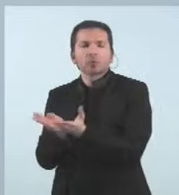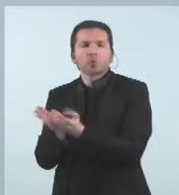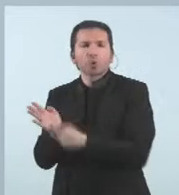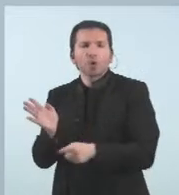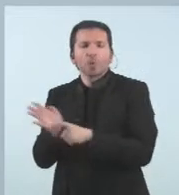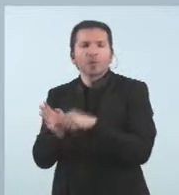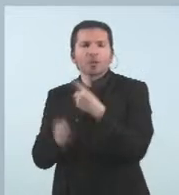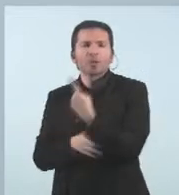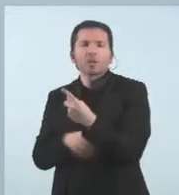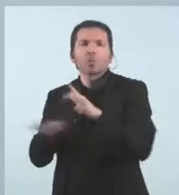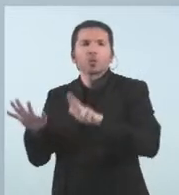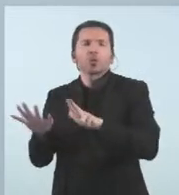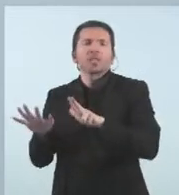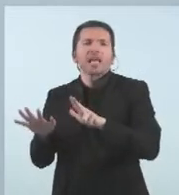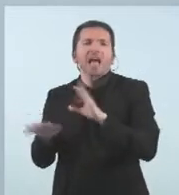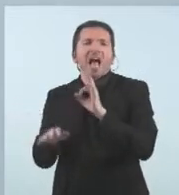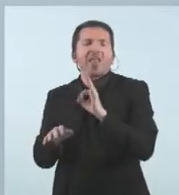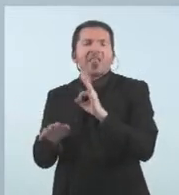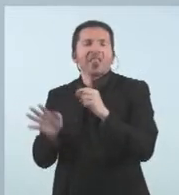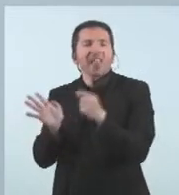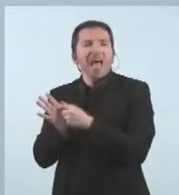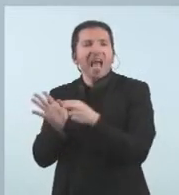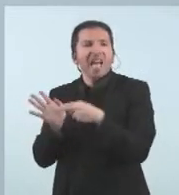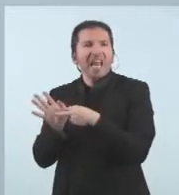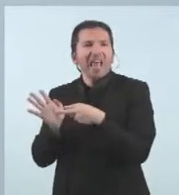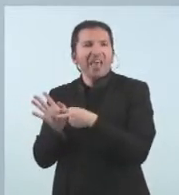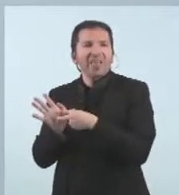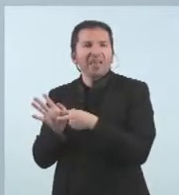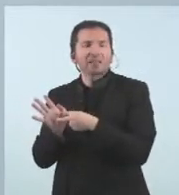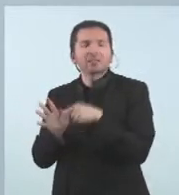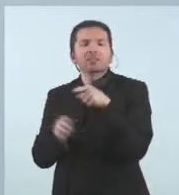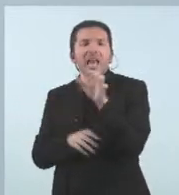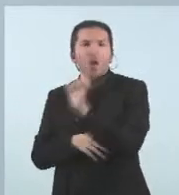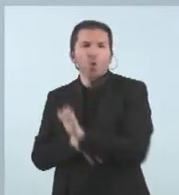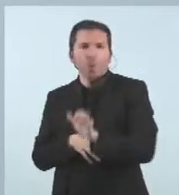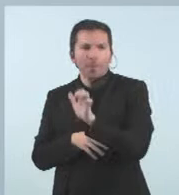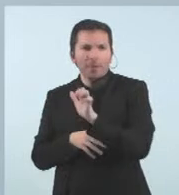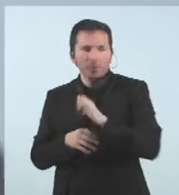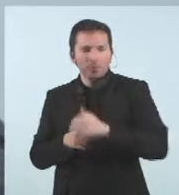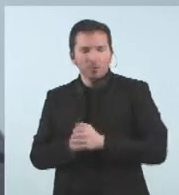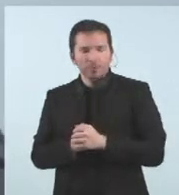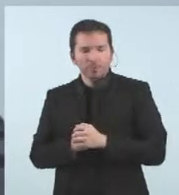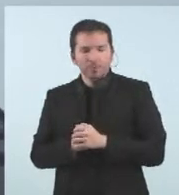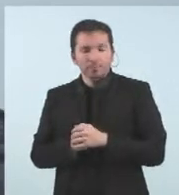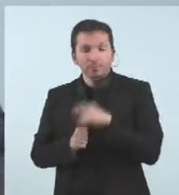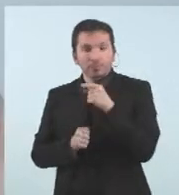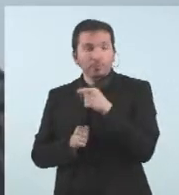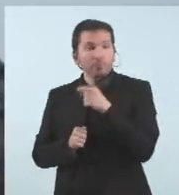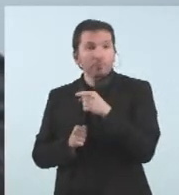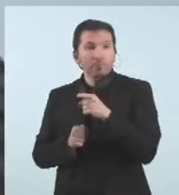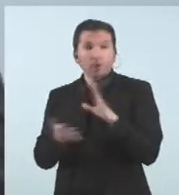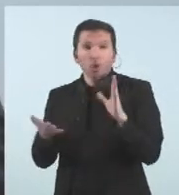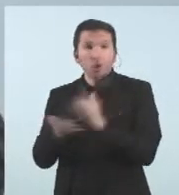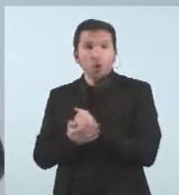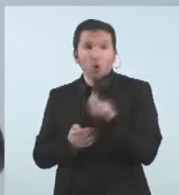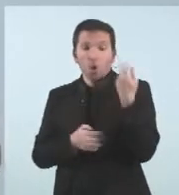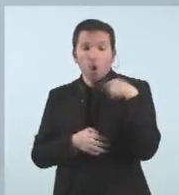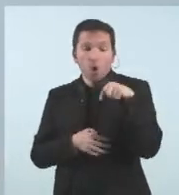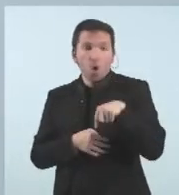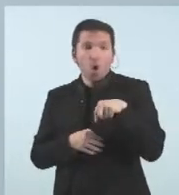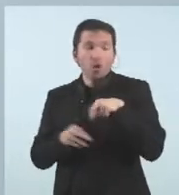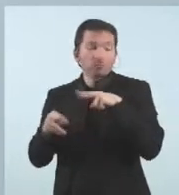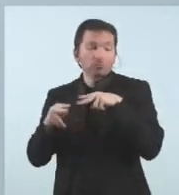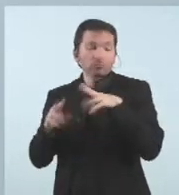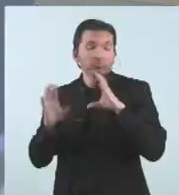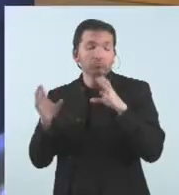180 crèdits europeus. I aquests són els principals punts que avui volíem destacar i ara obriríem un darrer torn d